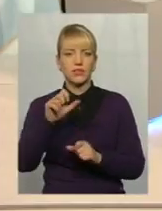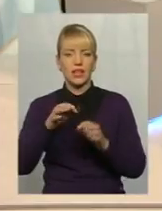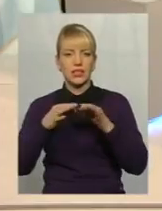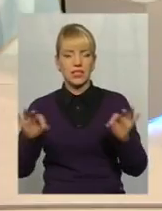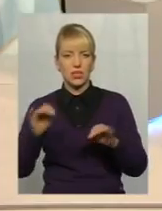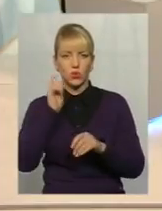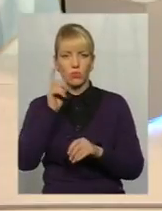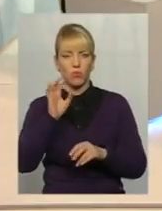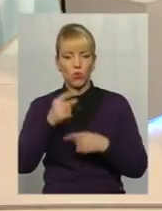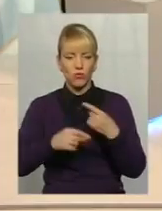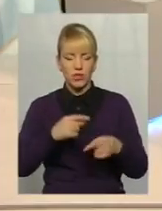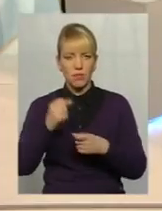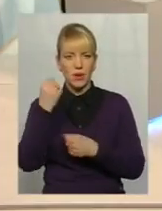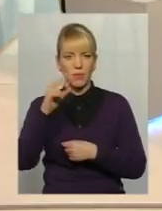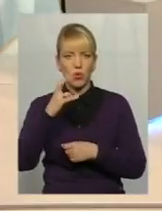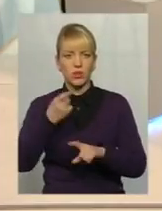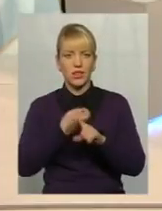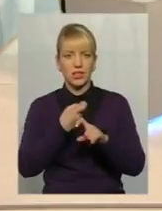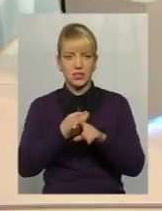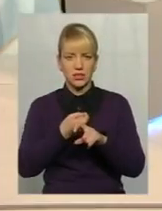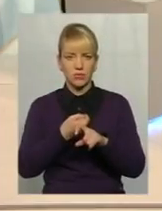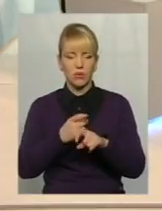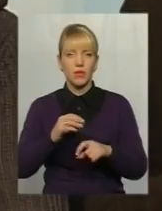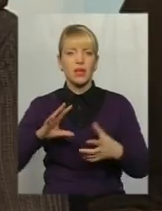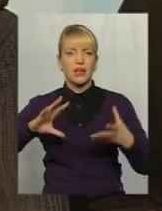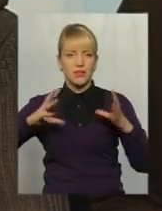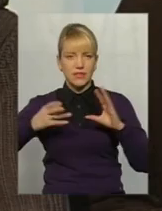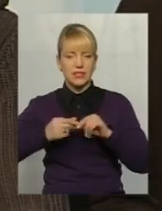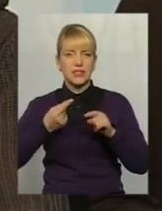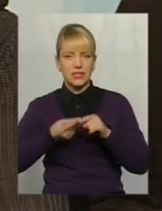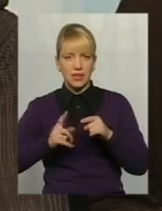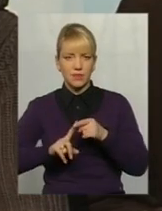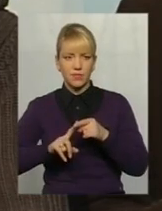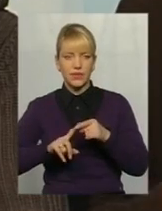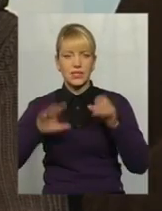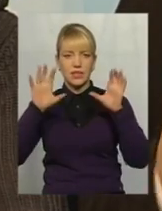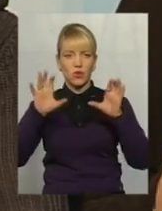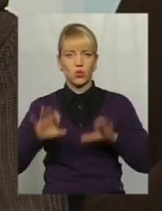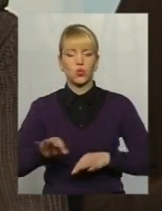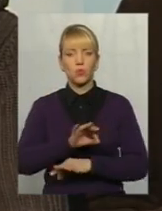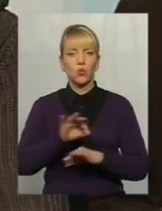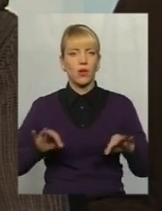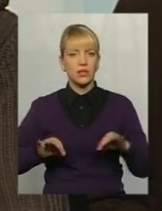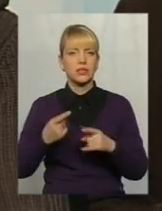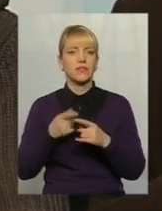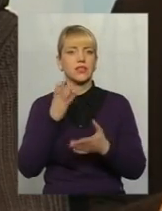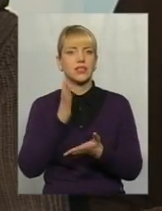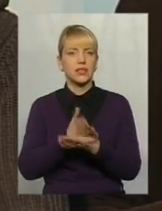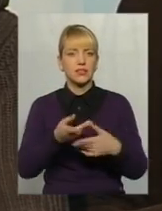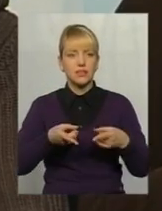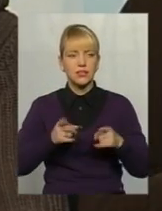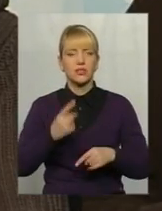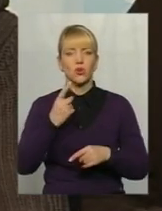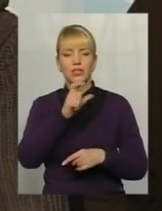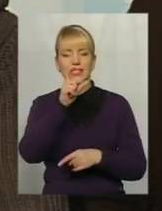Про увічнення перемоги над нацизмом у Другій світовій війні. Тобто, і оцей законопроект є дійсно одним